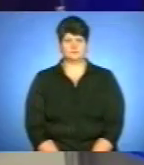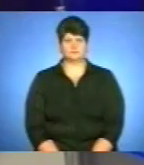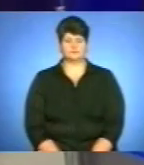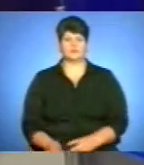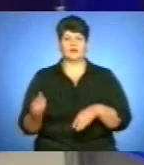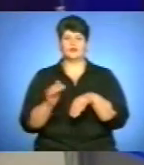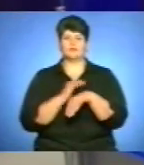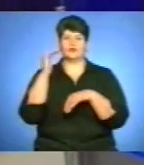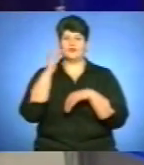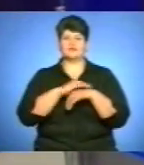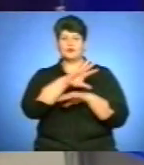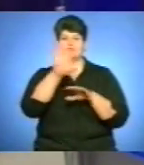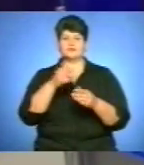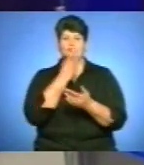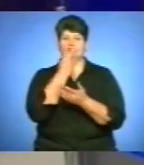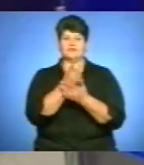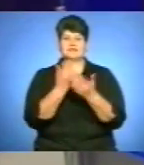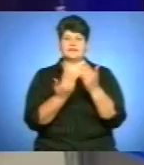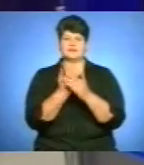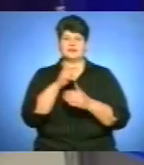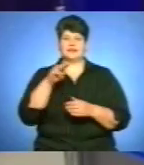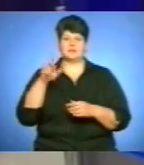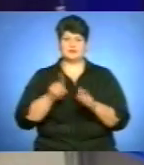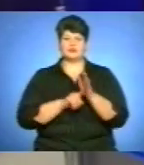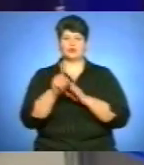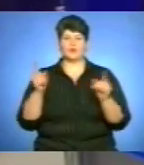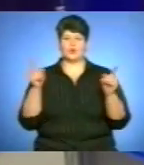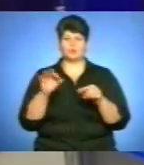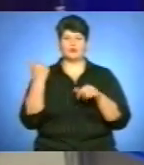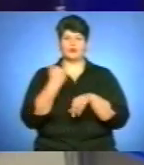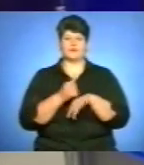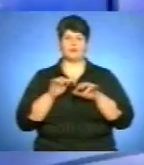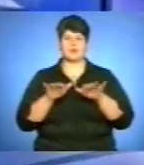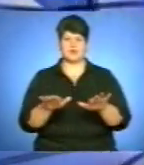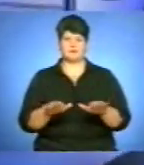Доброго вечора усім, хто дивиться Вісті ТТБ. Спочатку коротко про головні події.